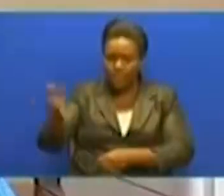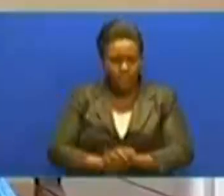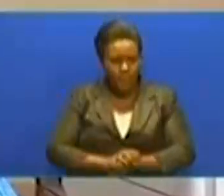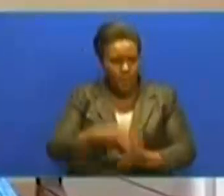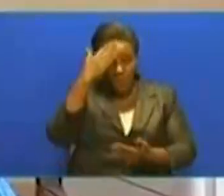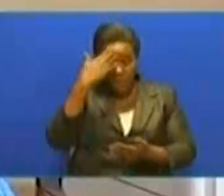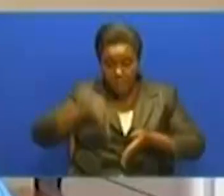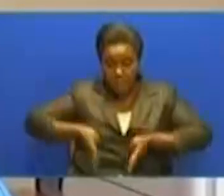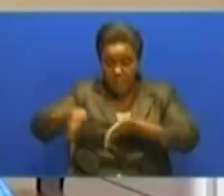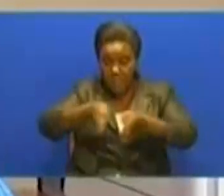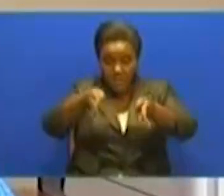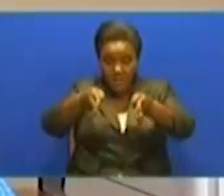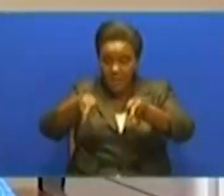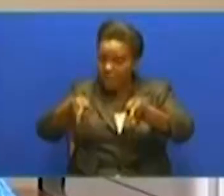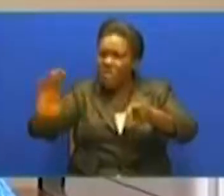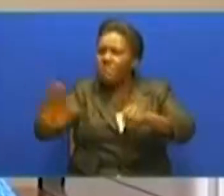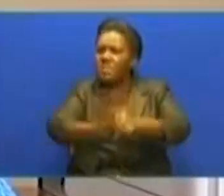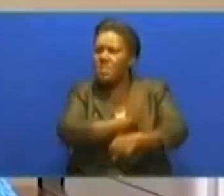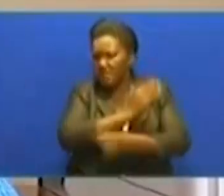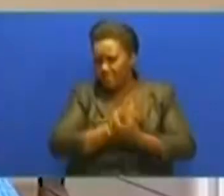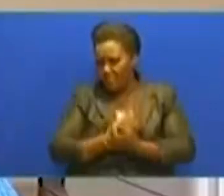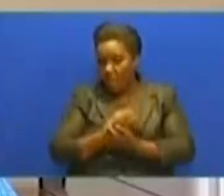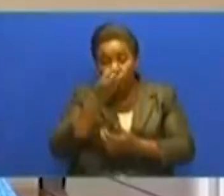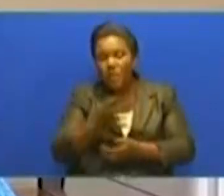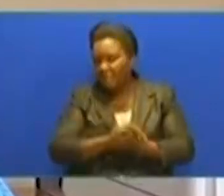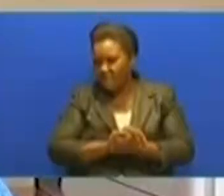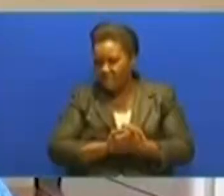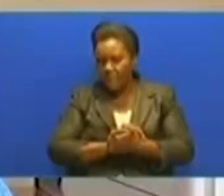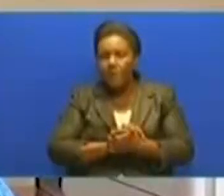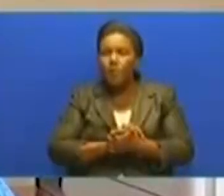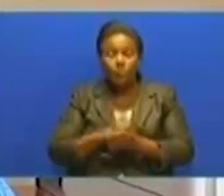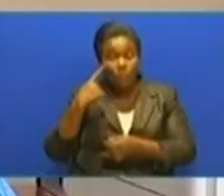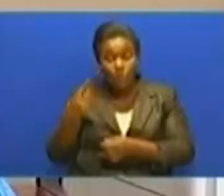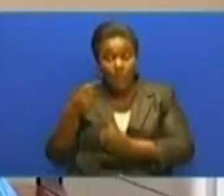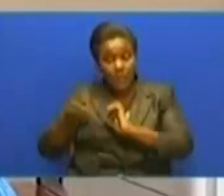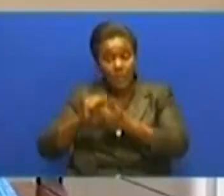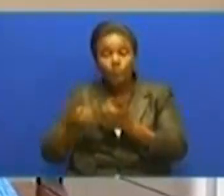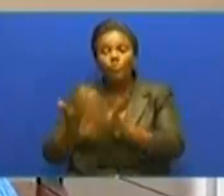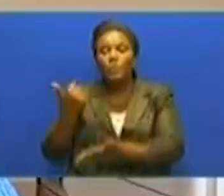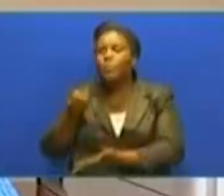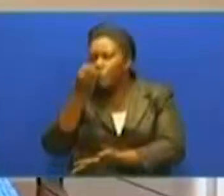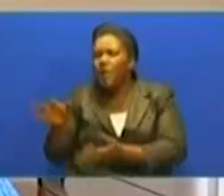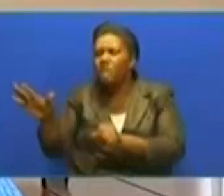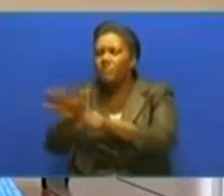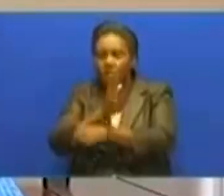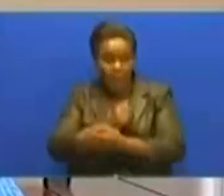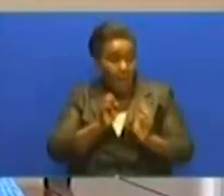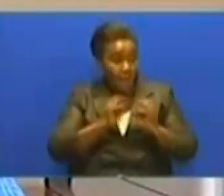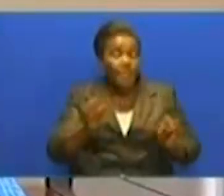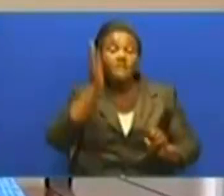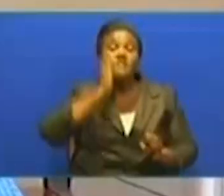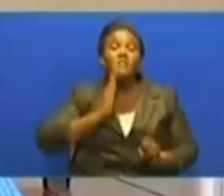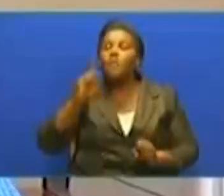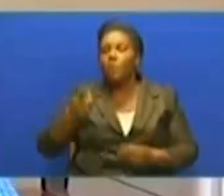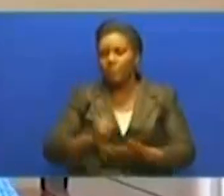hii. Uchafu ambayo meziba mitaro yetu ya maji ya mfuwa na ndomana hilo tatizo na liona lakini tunavu ongea hapa